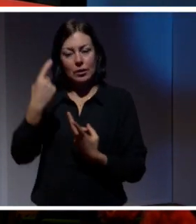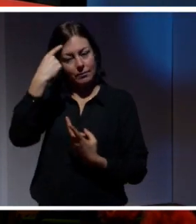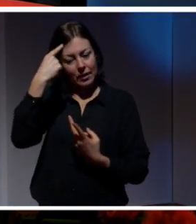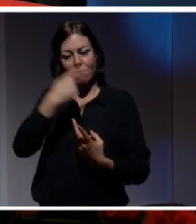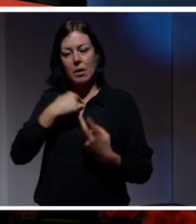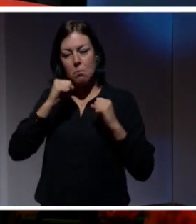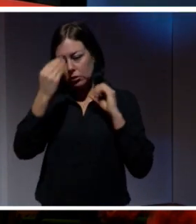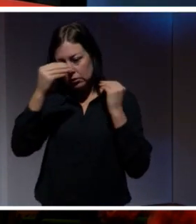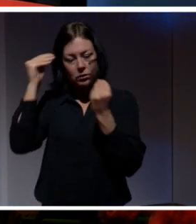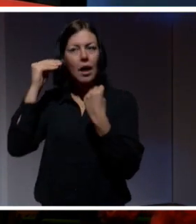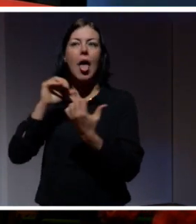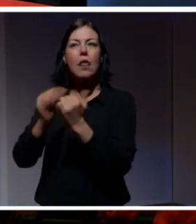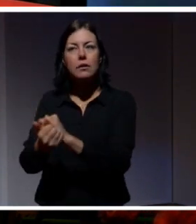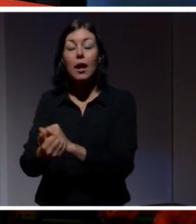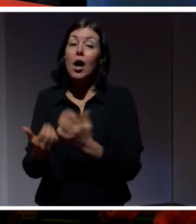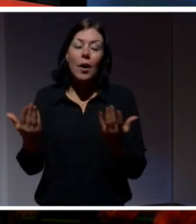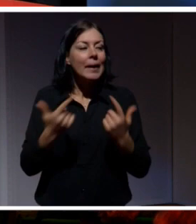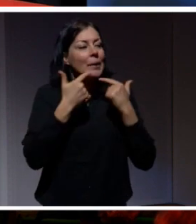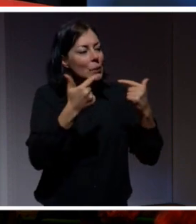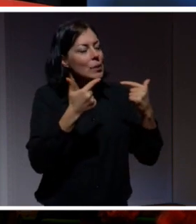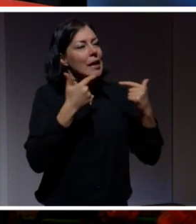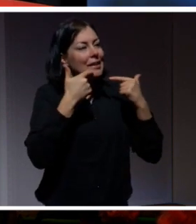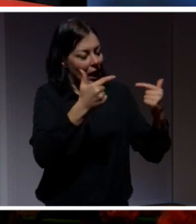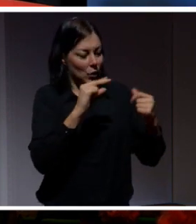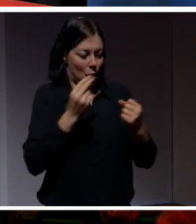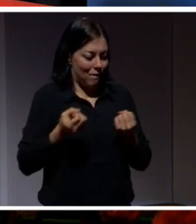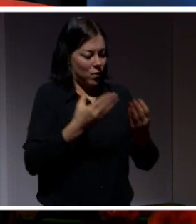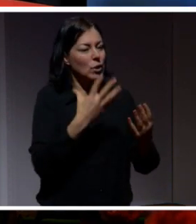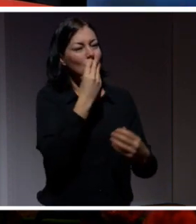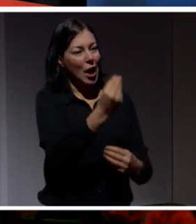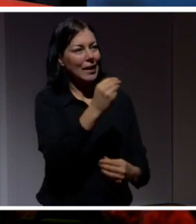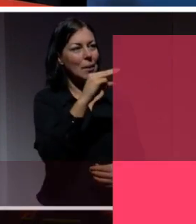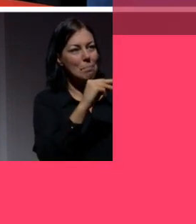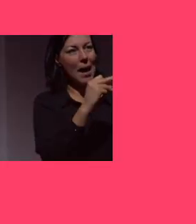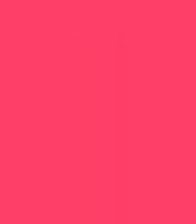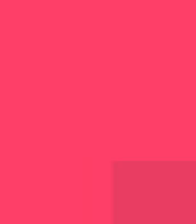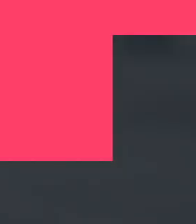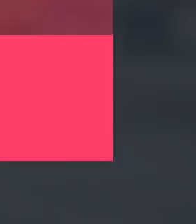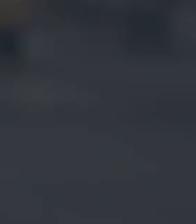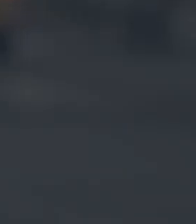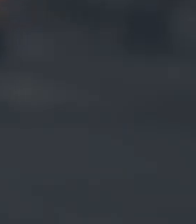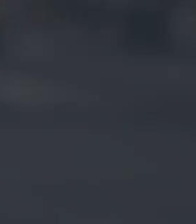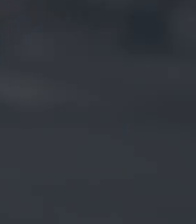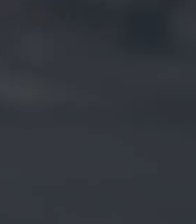Allihop. Bara det. Bara en sådan sak. Tusen tack. Nu ska du få choklad. Marcus Björlund. Tack snälla. Tack så väldigt.